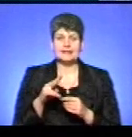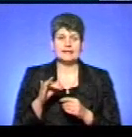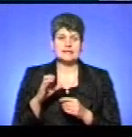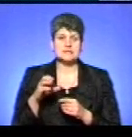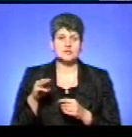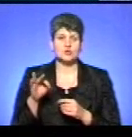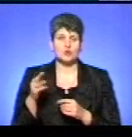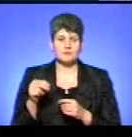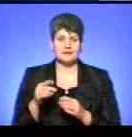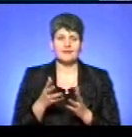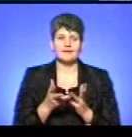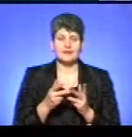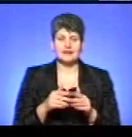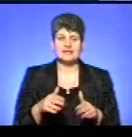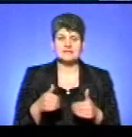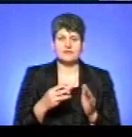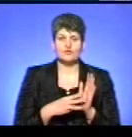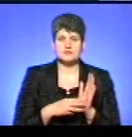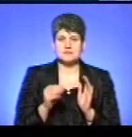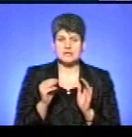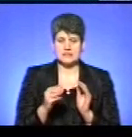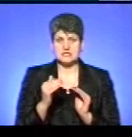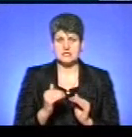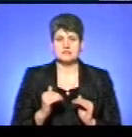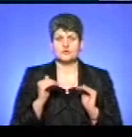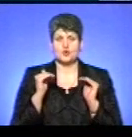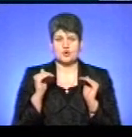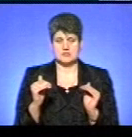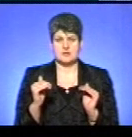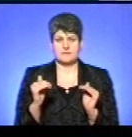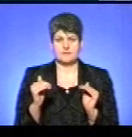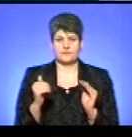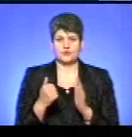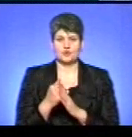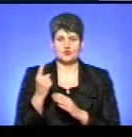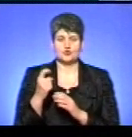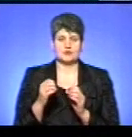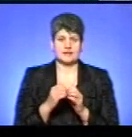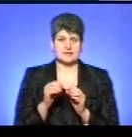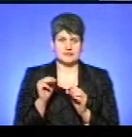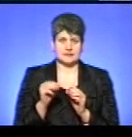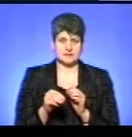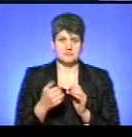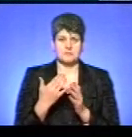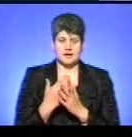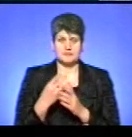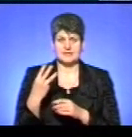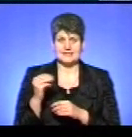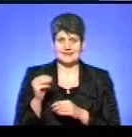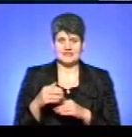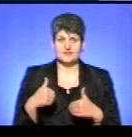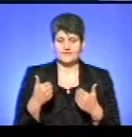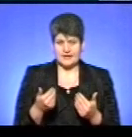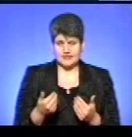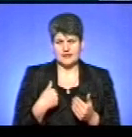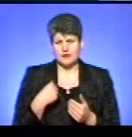кількість звернень з 80 тисяч зросла до 110 тисяч. Тобто ми маємо 30 тисяч звернень. Я